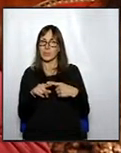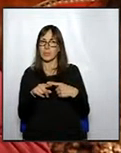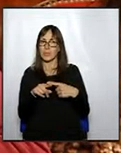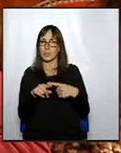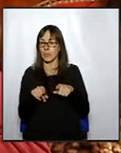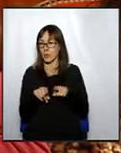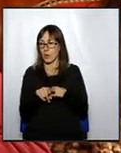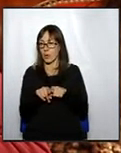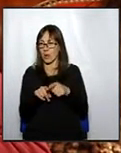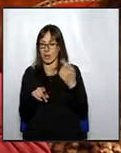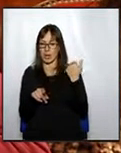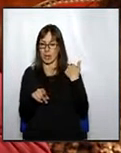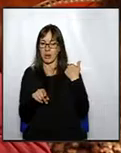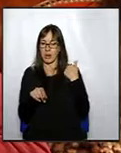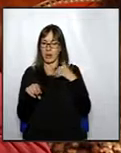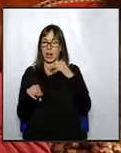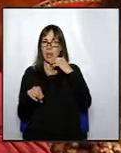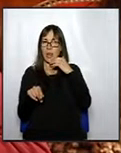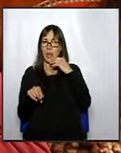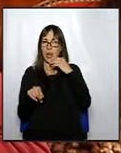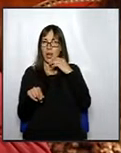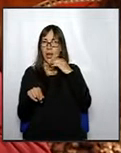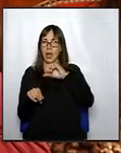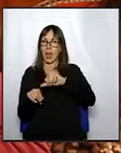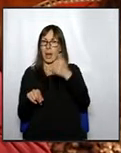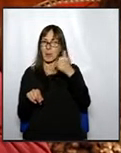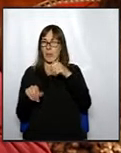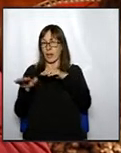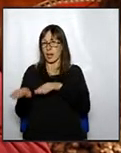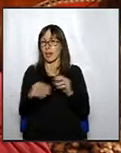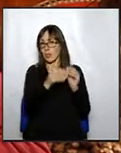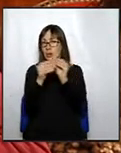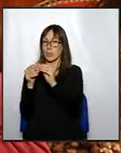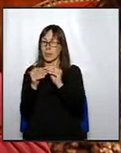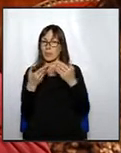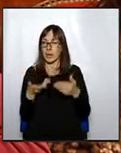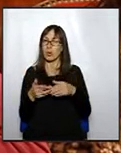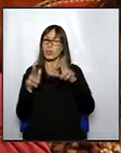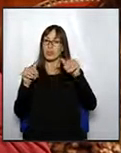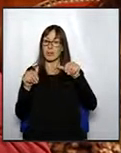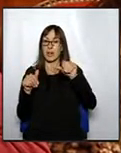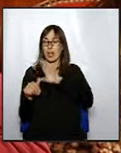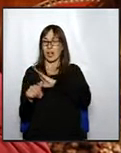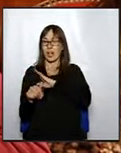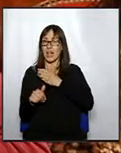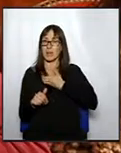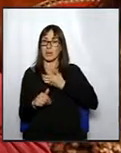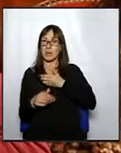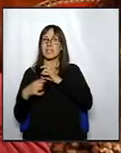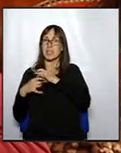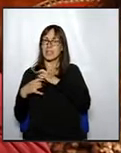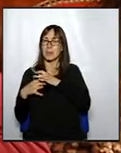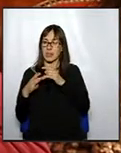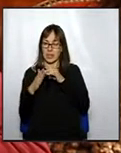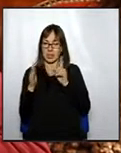doncs també serà aprovada de pronomitat però també perquè la pàntiga i constància de la sensibilitat que hi d'aquest consistori